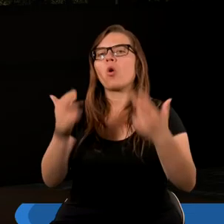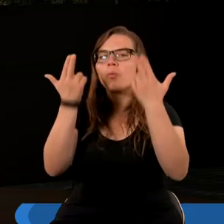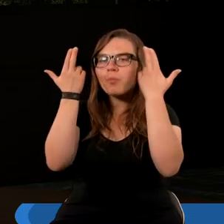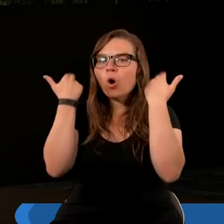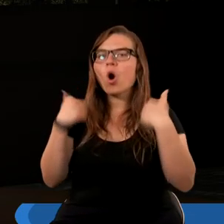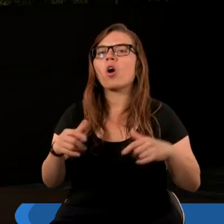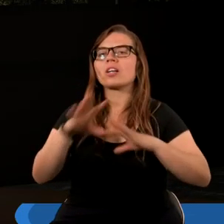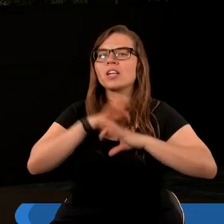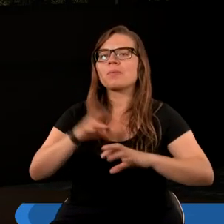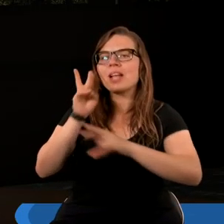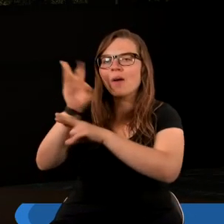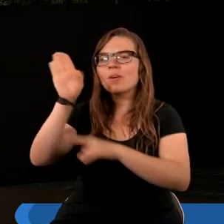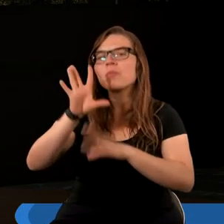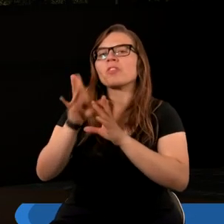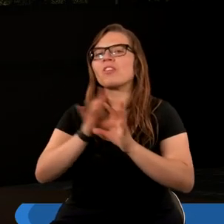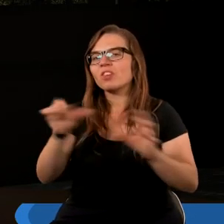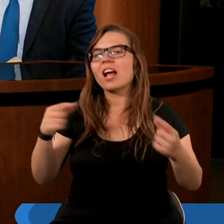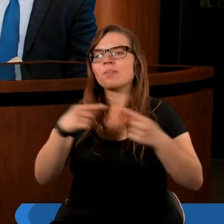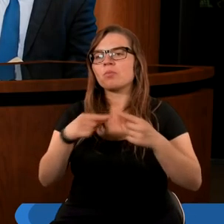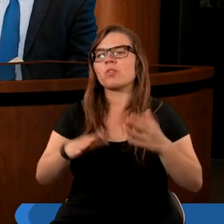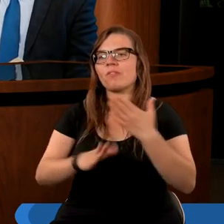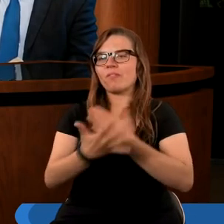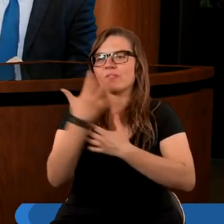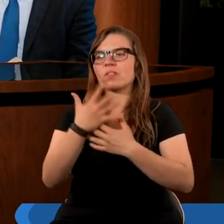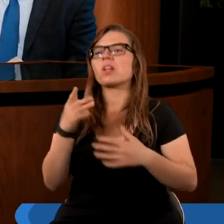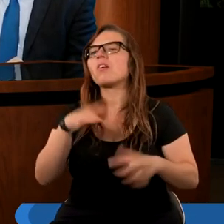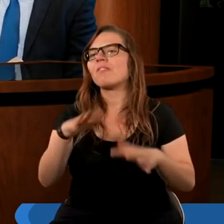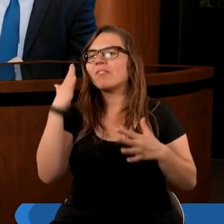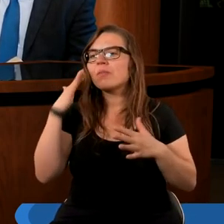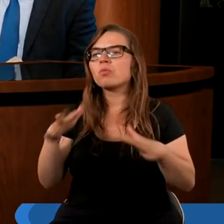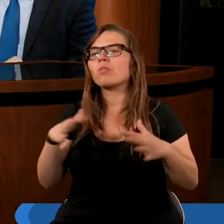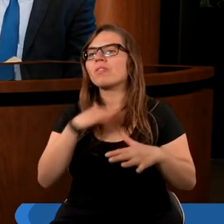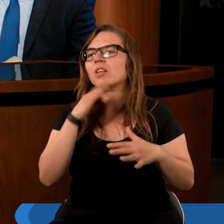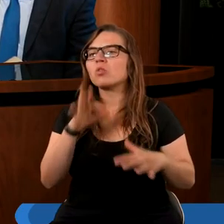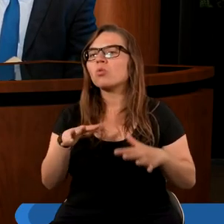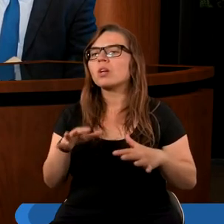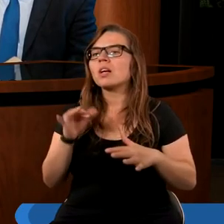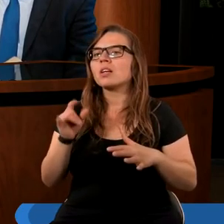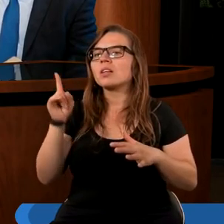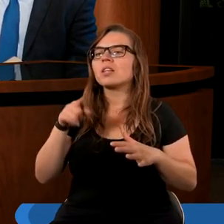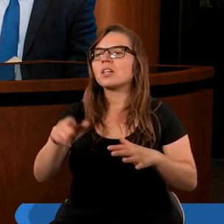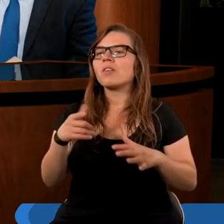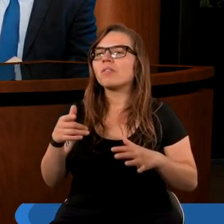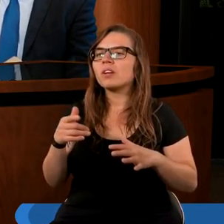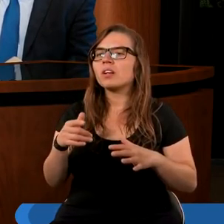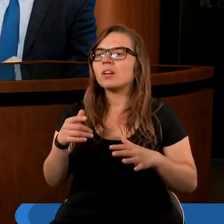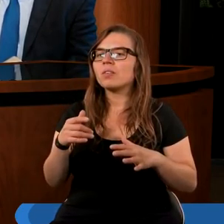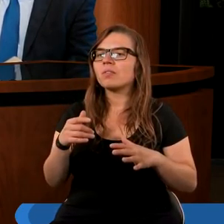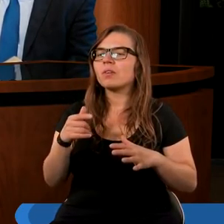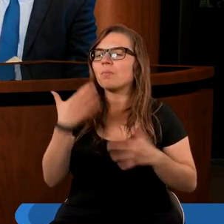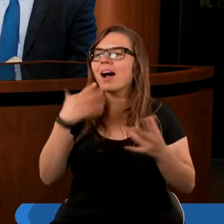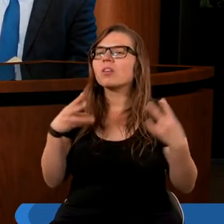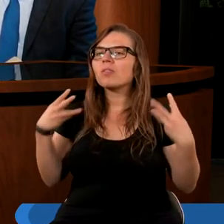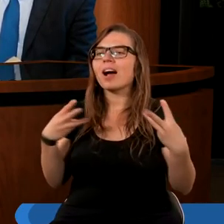zaufania Bogu to jest potrzebne przy studiowaniu proroctw. Wiemy wystarczająco dużo i rzeczywiście to, co powiedziałaś Małgosiu, jest